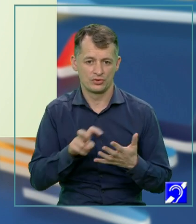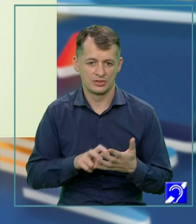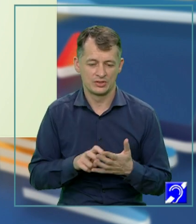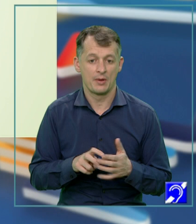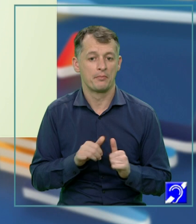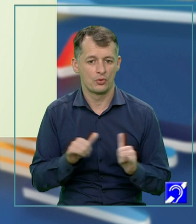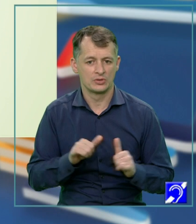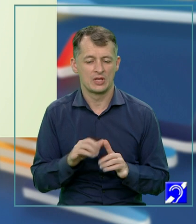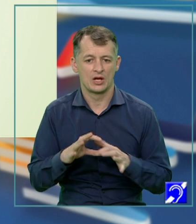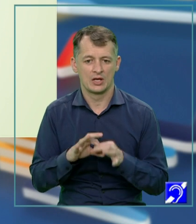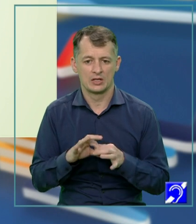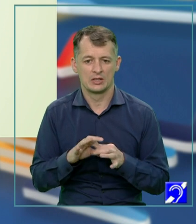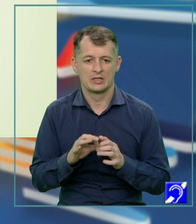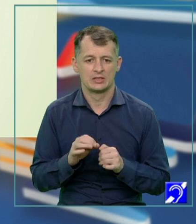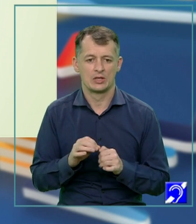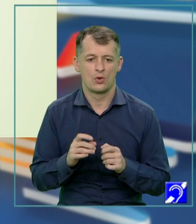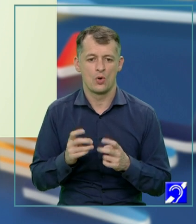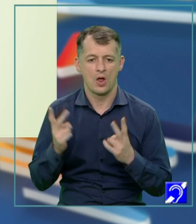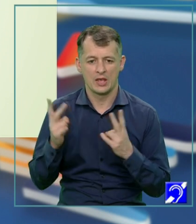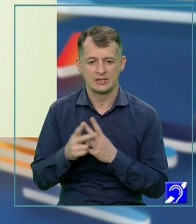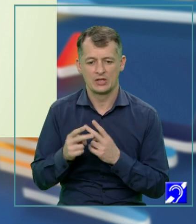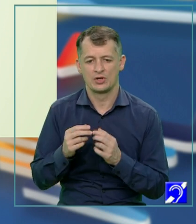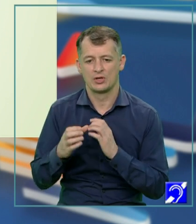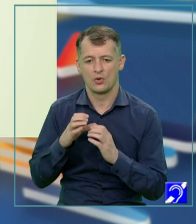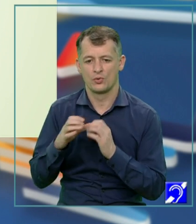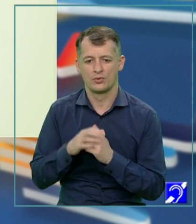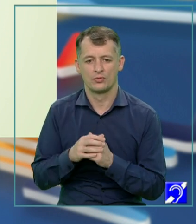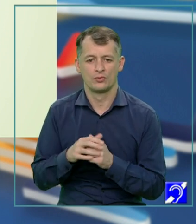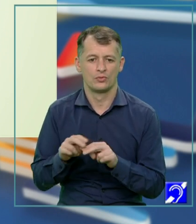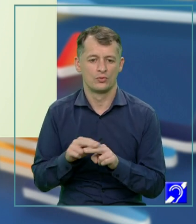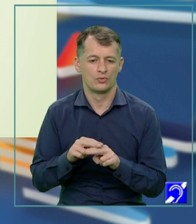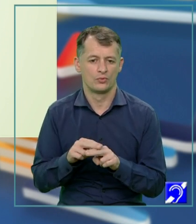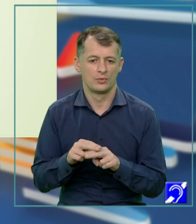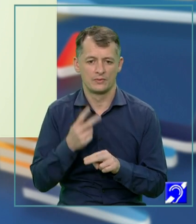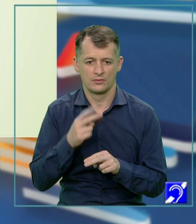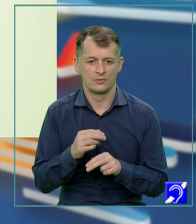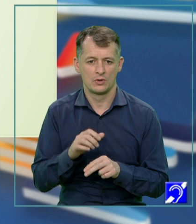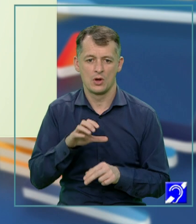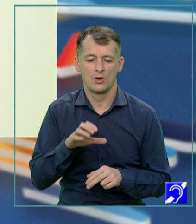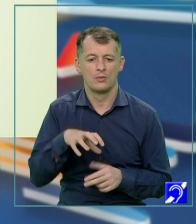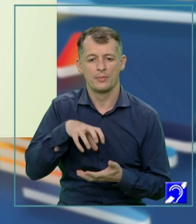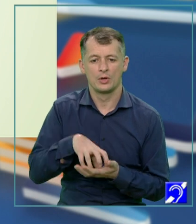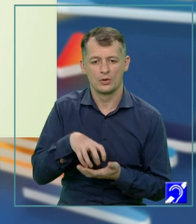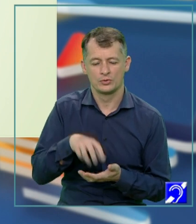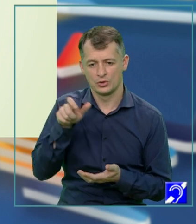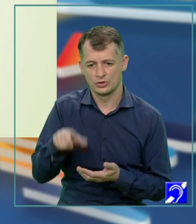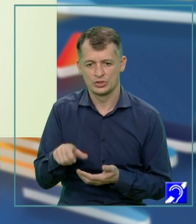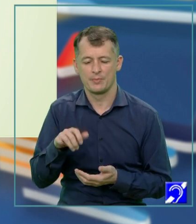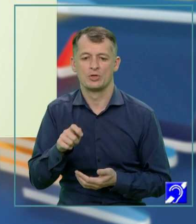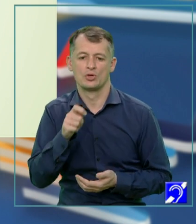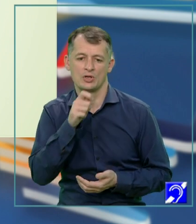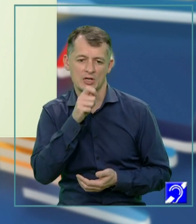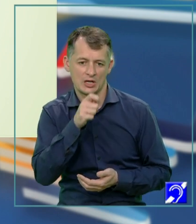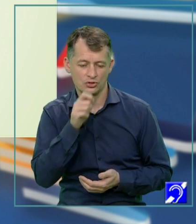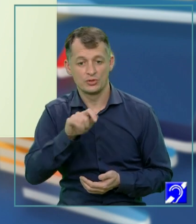datorită relațiilor de colaborare, după cum bine ați observat, între locutor și alocutor, adică între reporter și